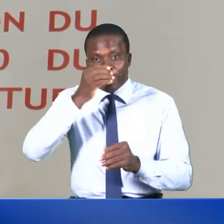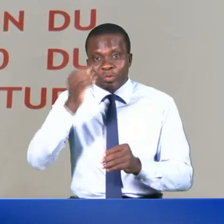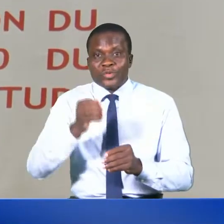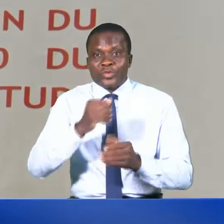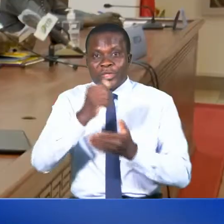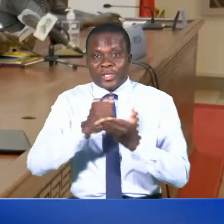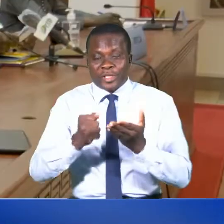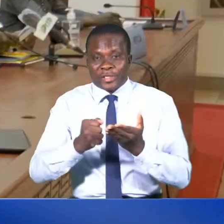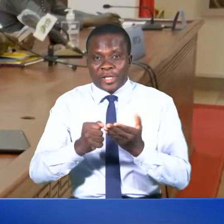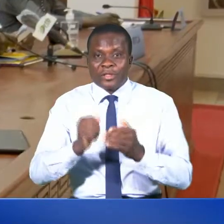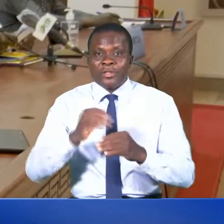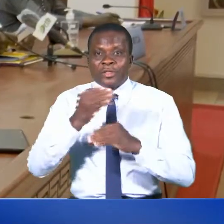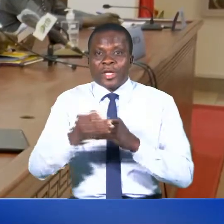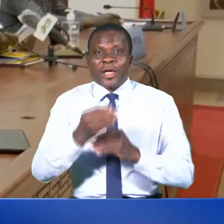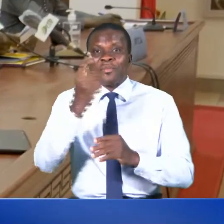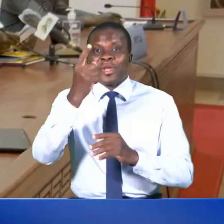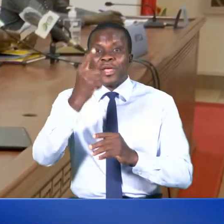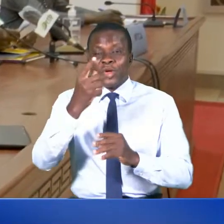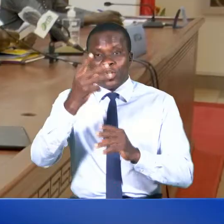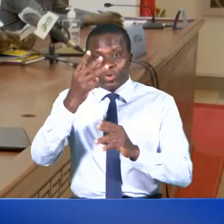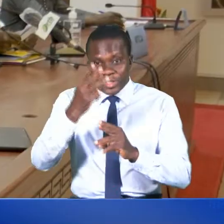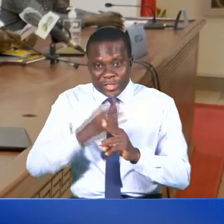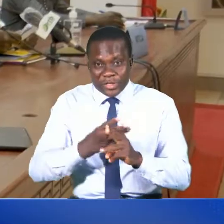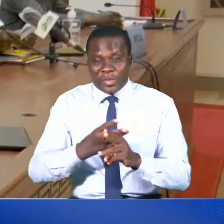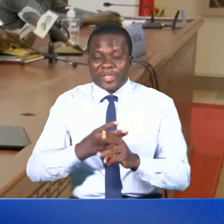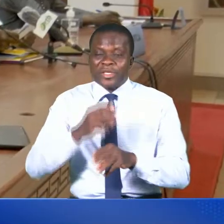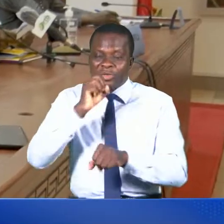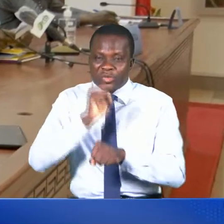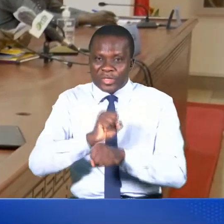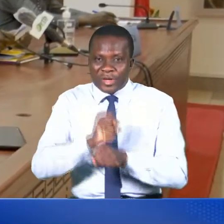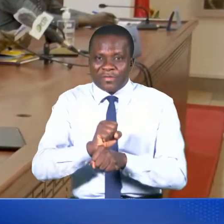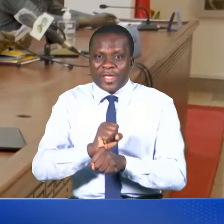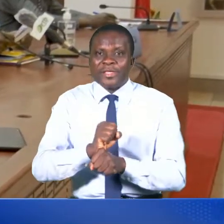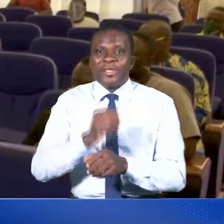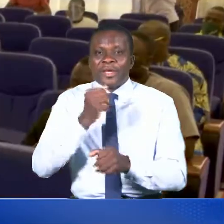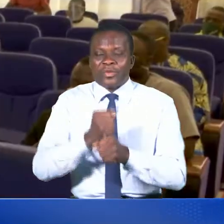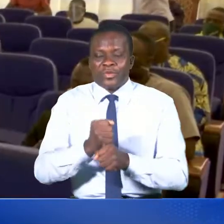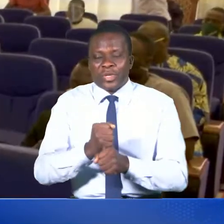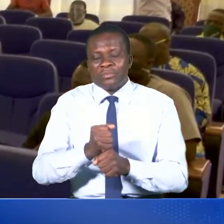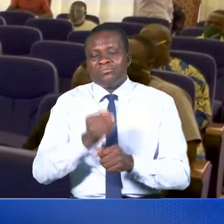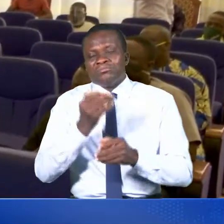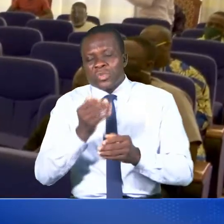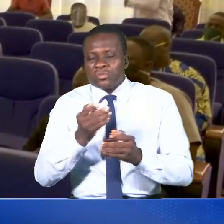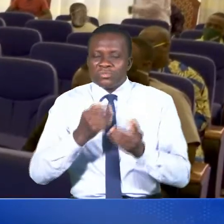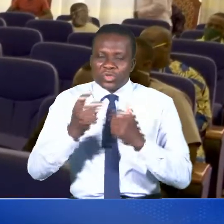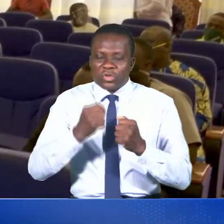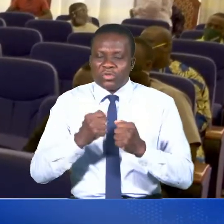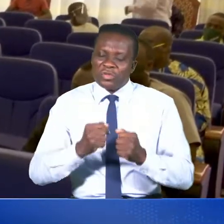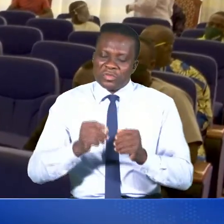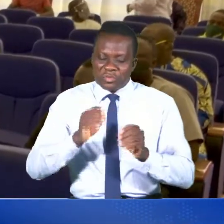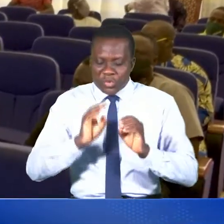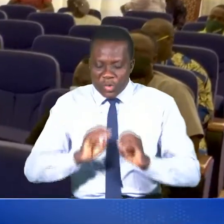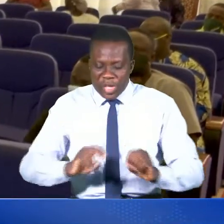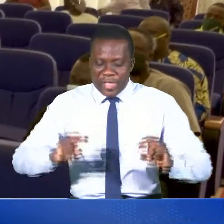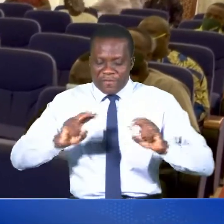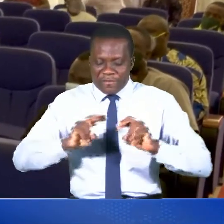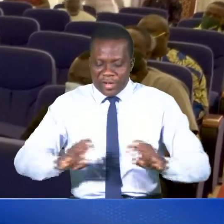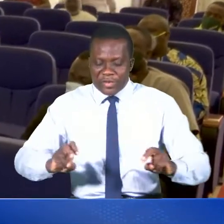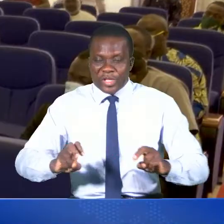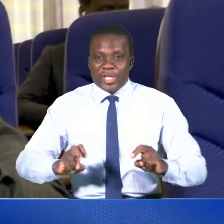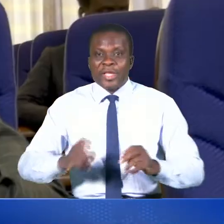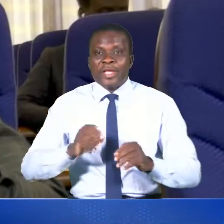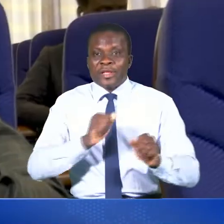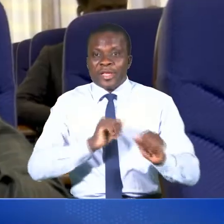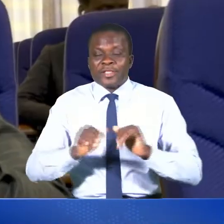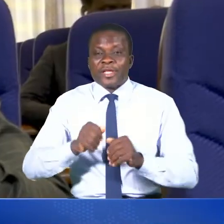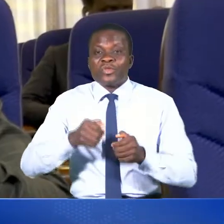après un semestre d'exécution de son plan de travail annuel, c'était une auto-évaluation à mi-parcours que sont conviés les acteurs de cette